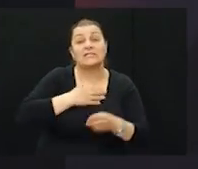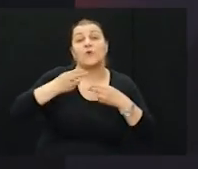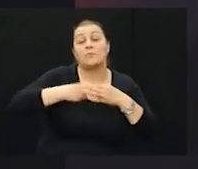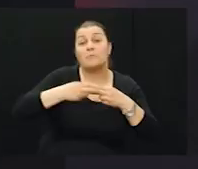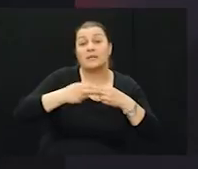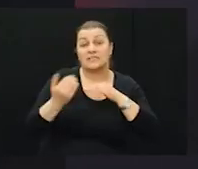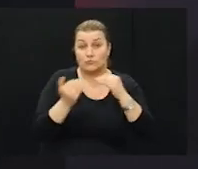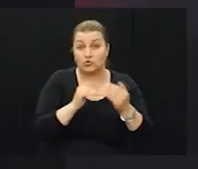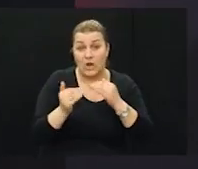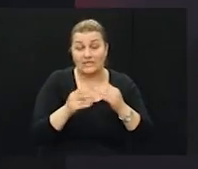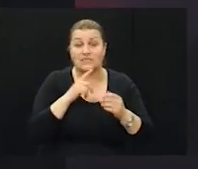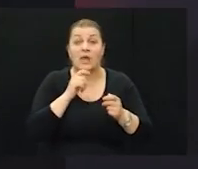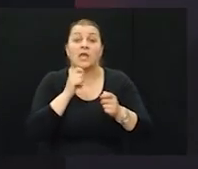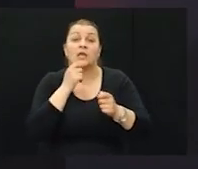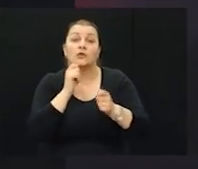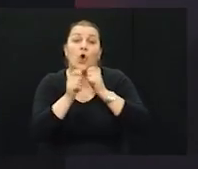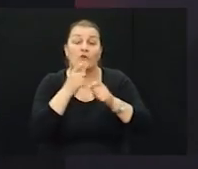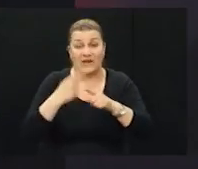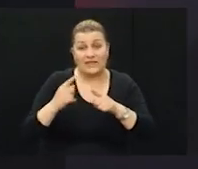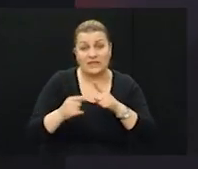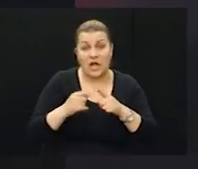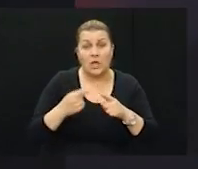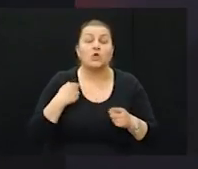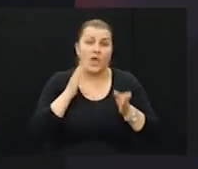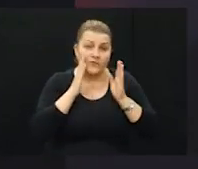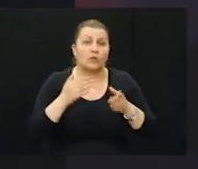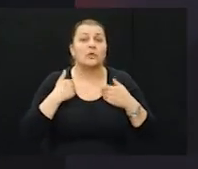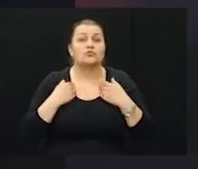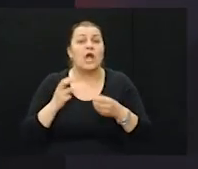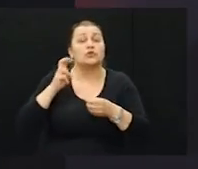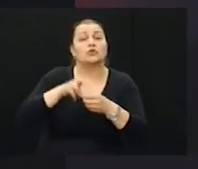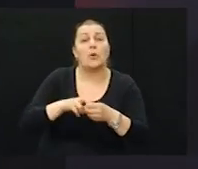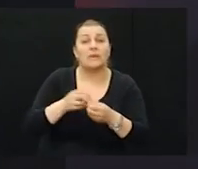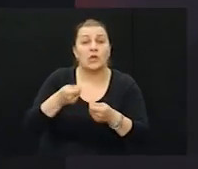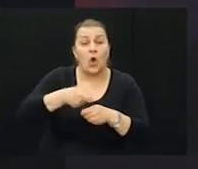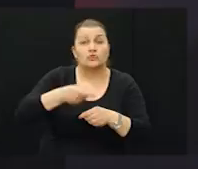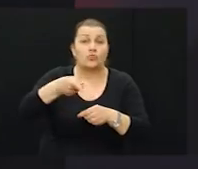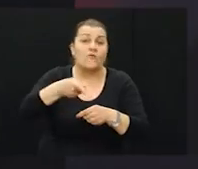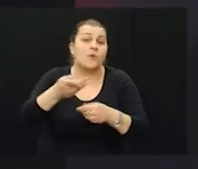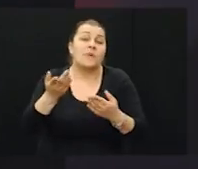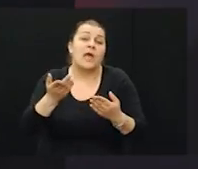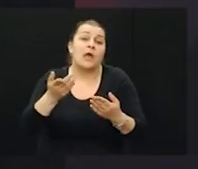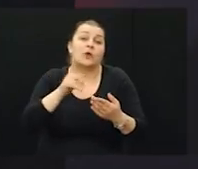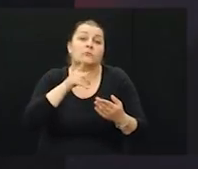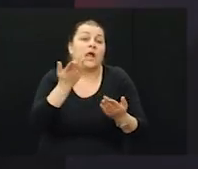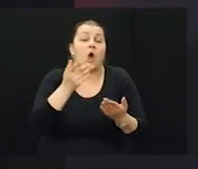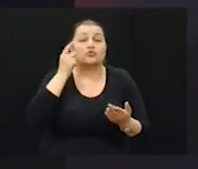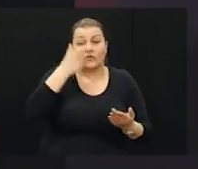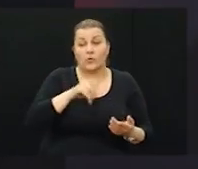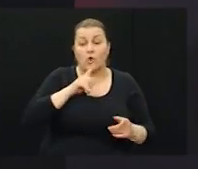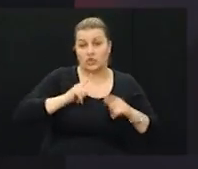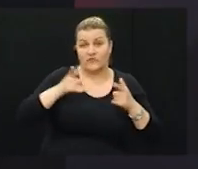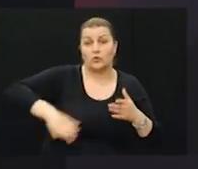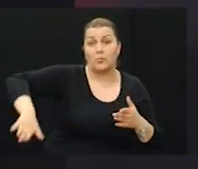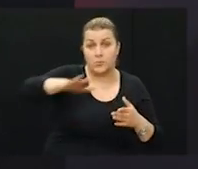najbližim suradnicima i dogovara te detalje. Nadam da ću dati svoj doprinos kao i svaki čovjek koji živi u tom prostoru. Želja mu je da jednom to